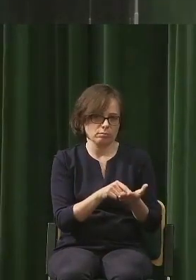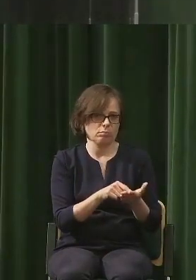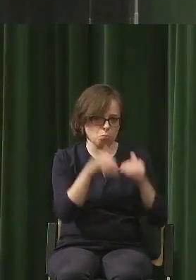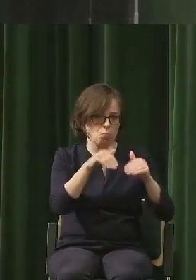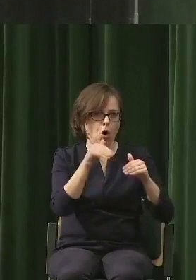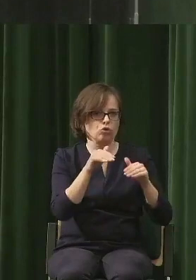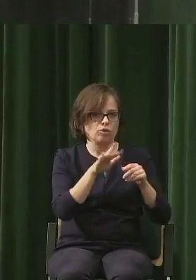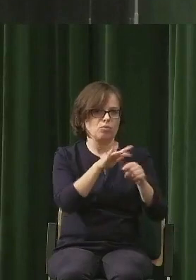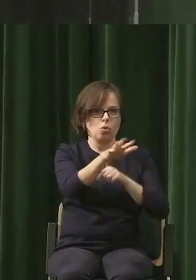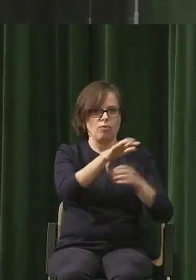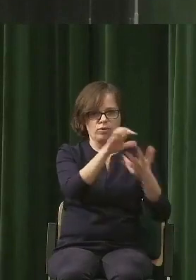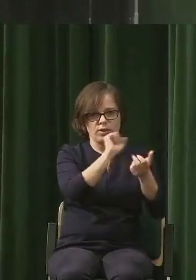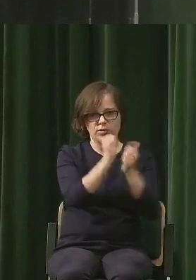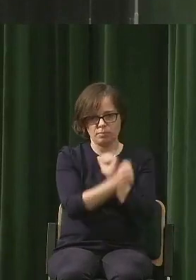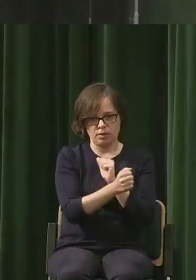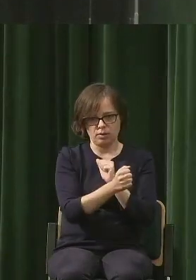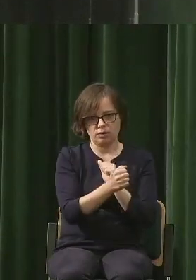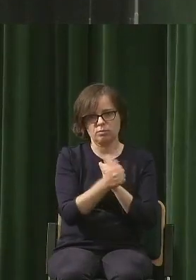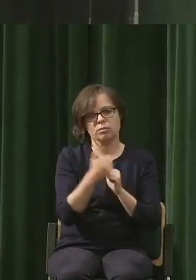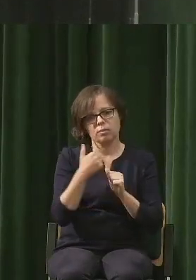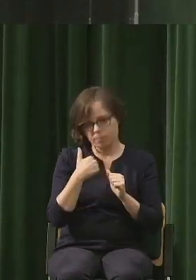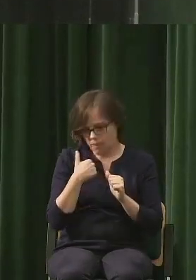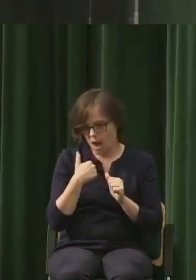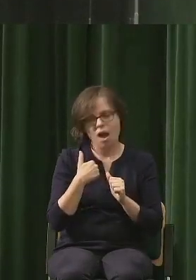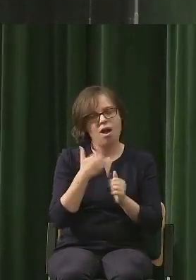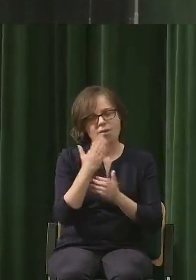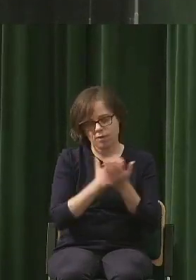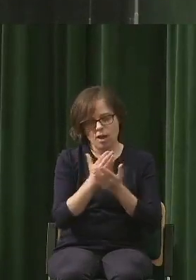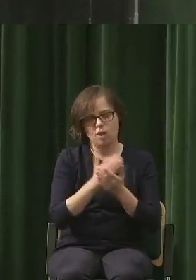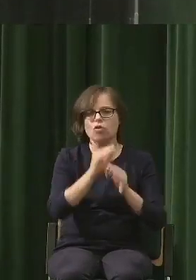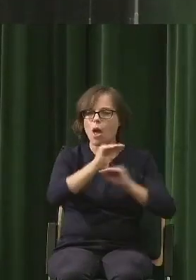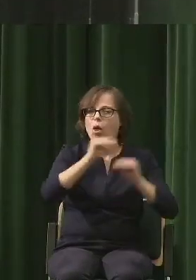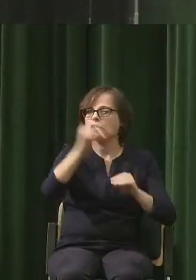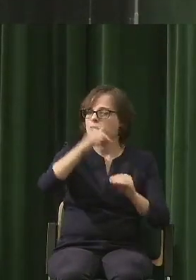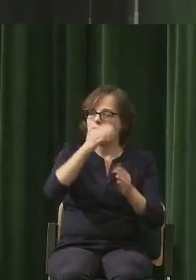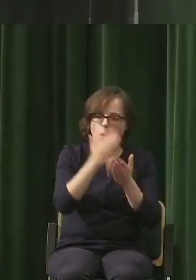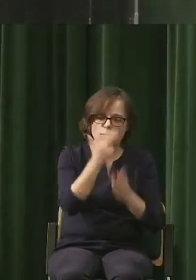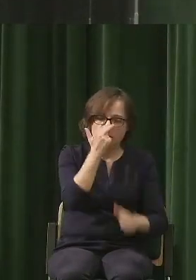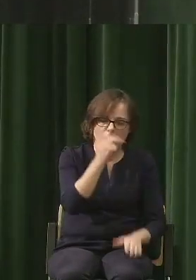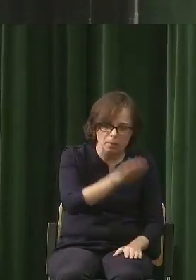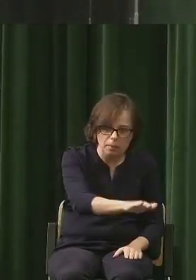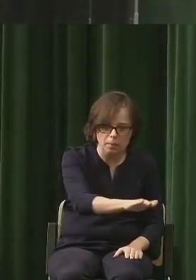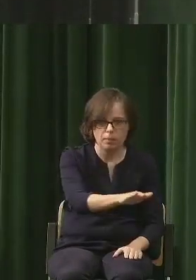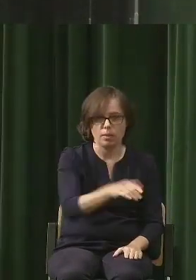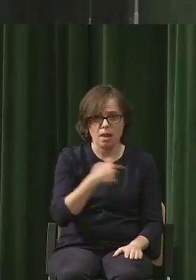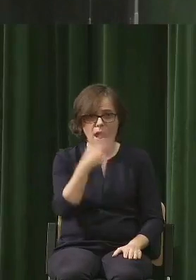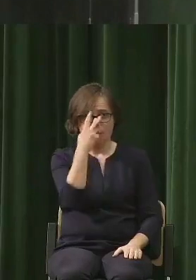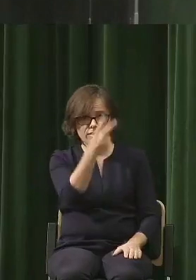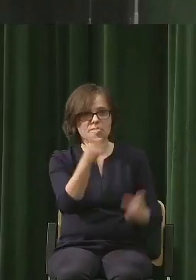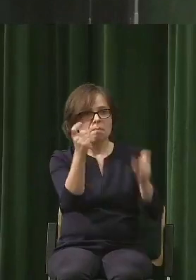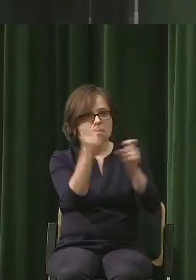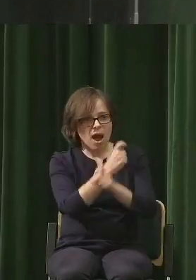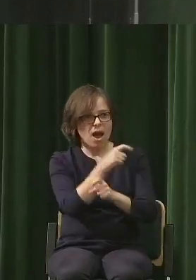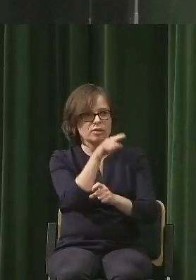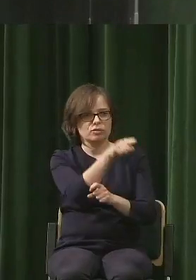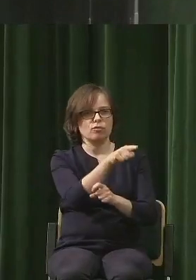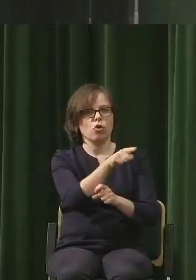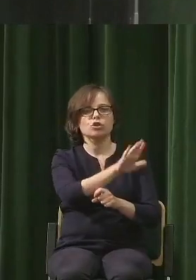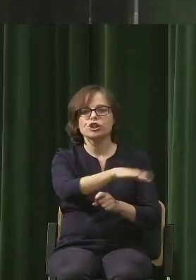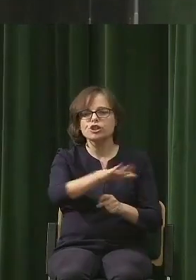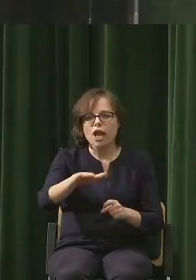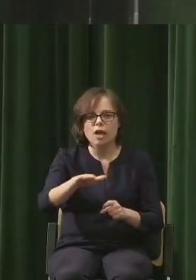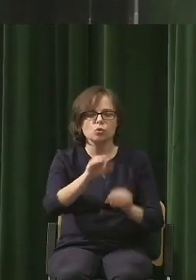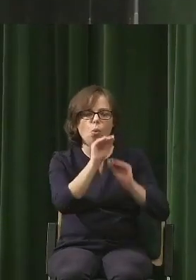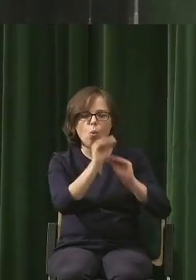najmniejszego. Ja jednak widzę to, że kraja, w których dzieci są karmione informacjami o tym,